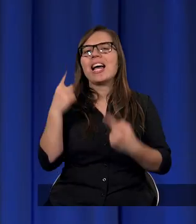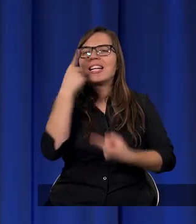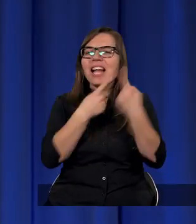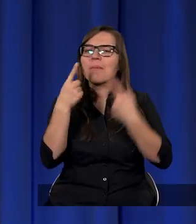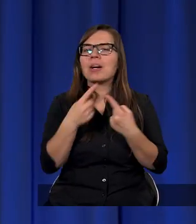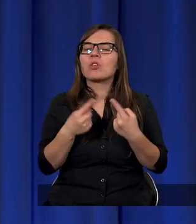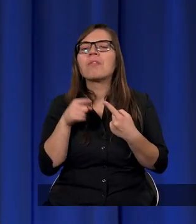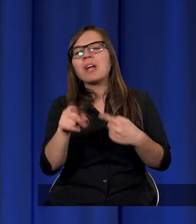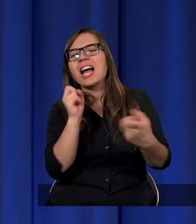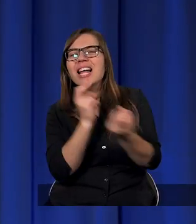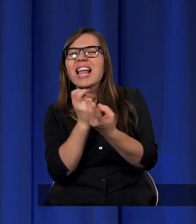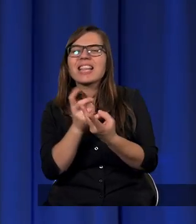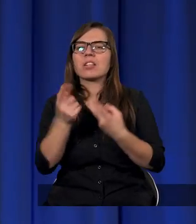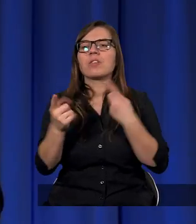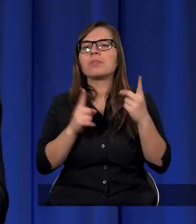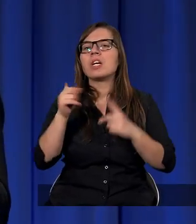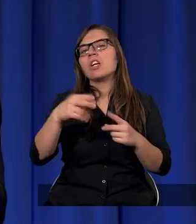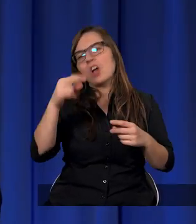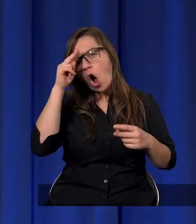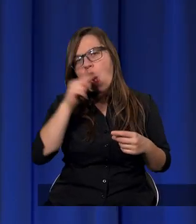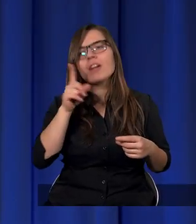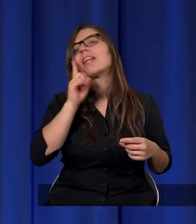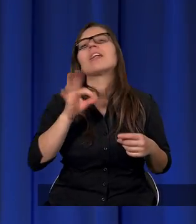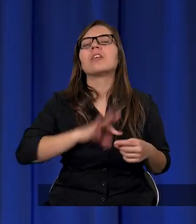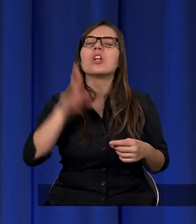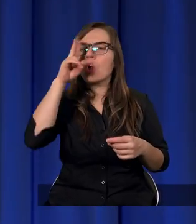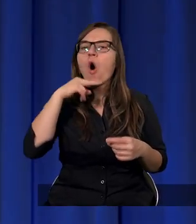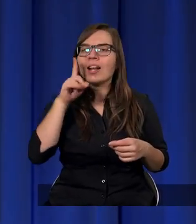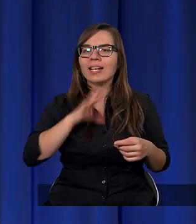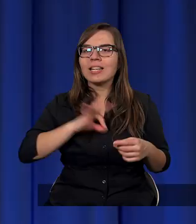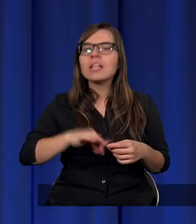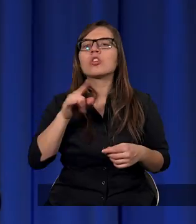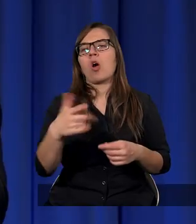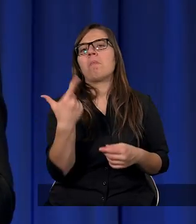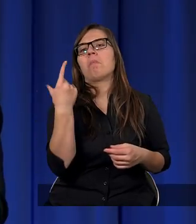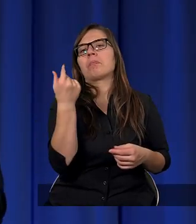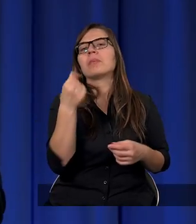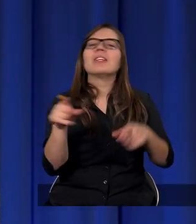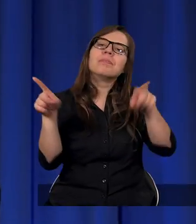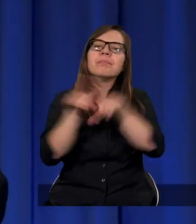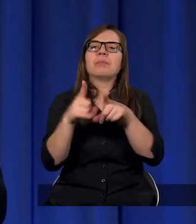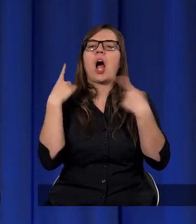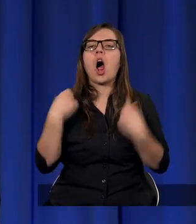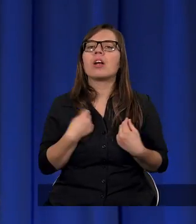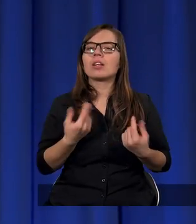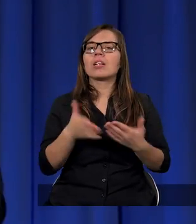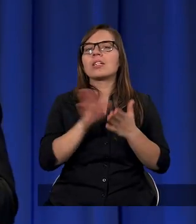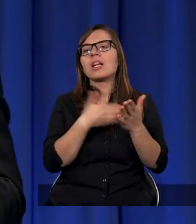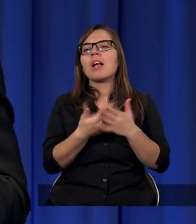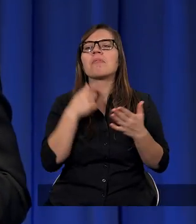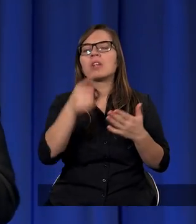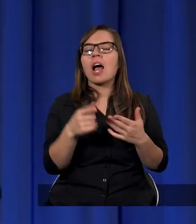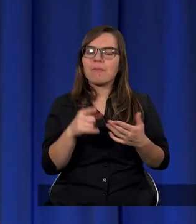Trójca zakłada identyczność Ojca i Syna. To znaczy, że Ojciec i Syn są identyczni, są tym sami. Na przykład Joseph